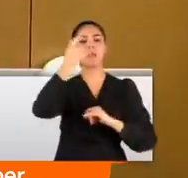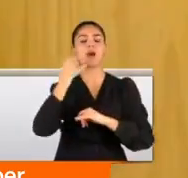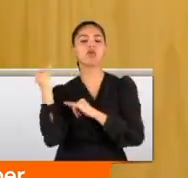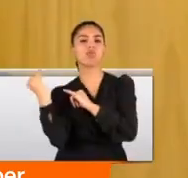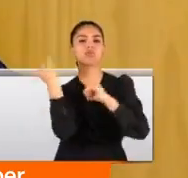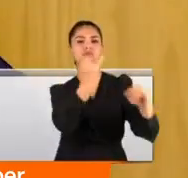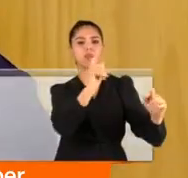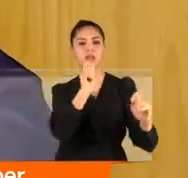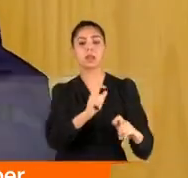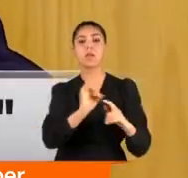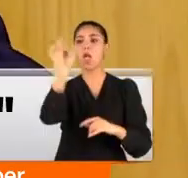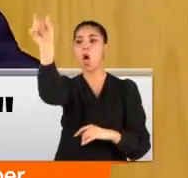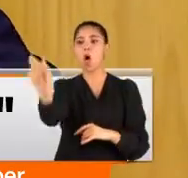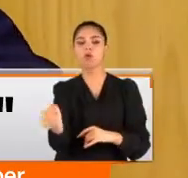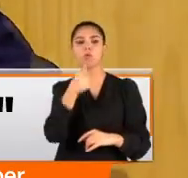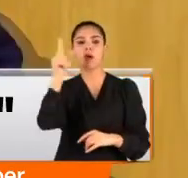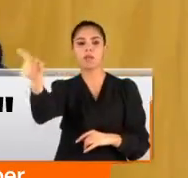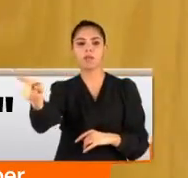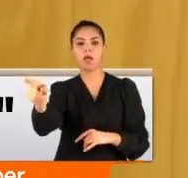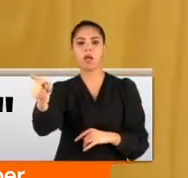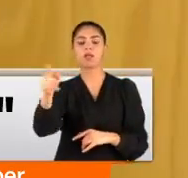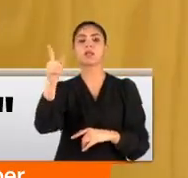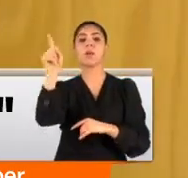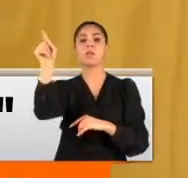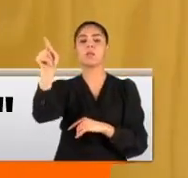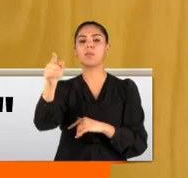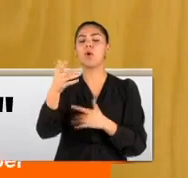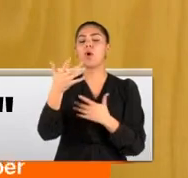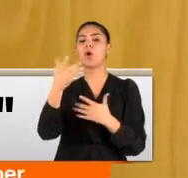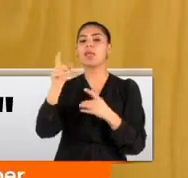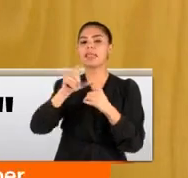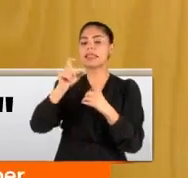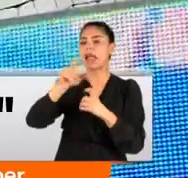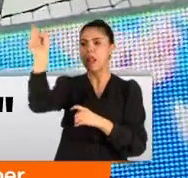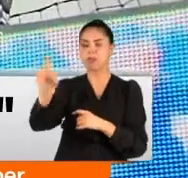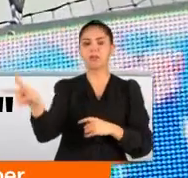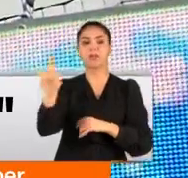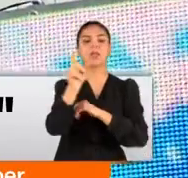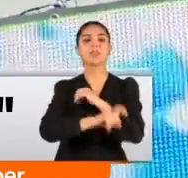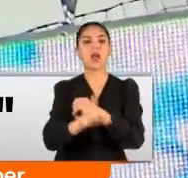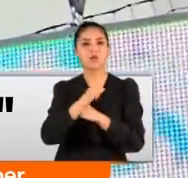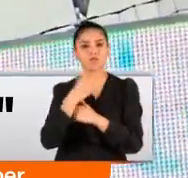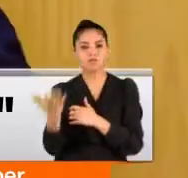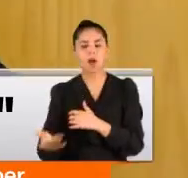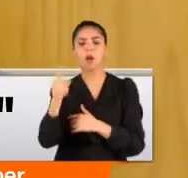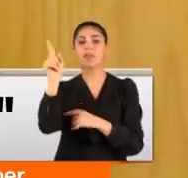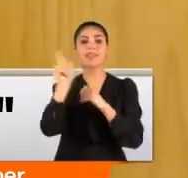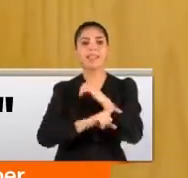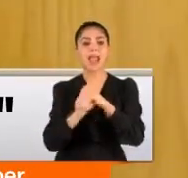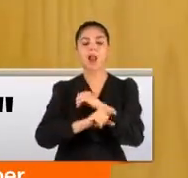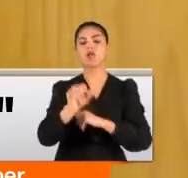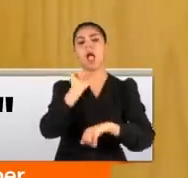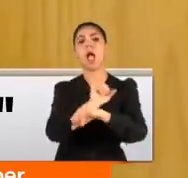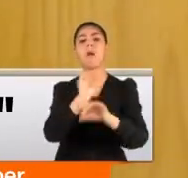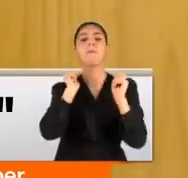püskürdü. Osman Kavala soruşçudur. Selahattin Demirtaş teröristtir. Teröristin yeri de demir